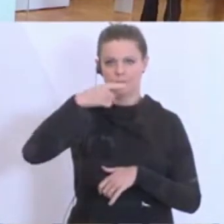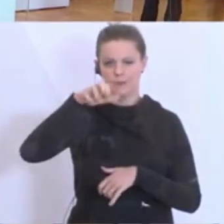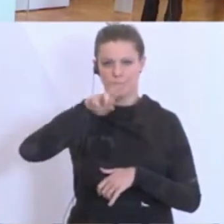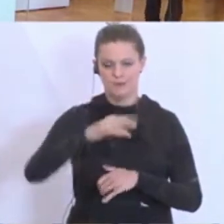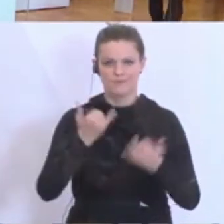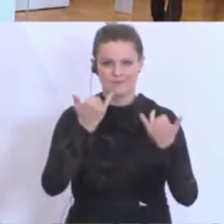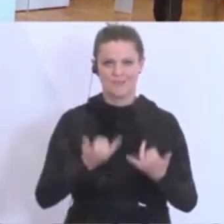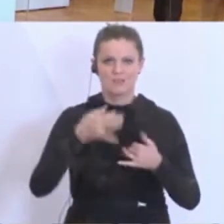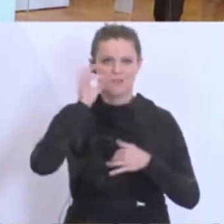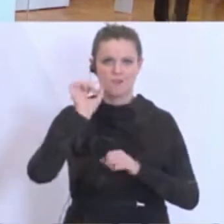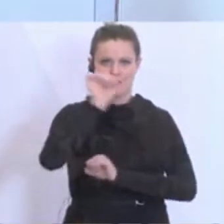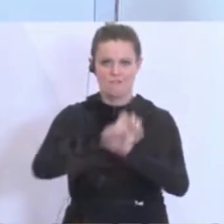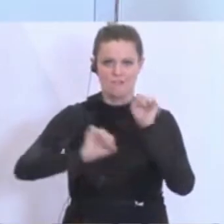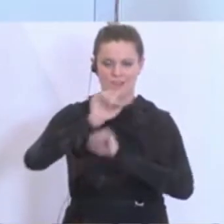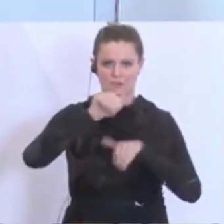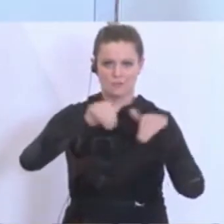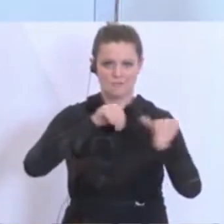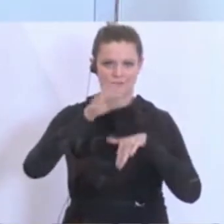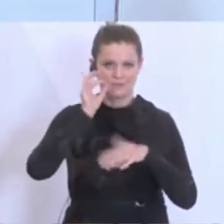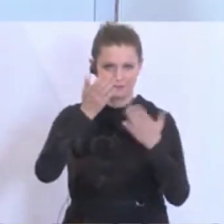schön. Sehr geehrte Damen und Herren,